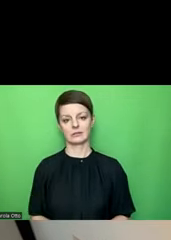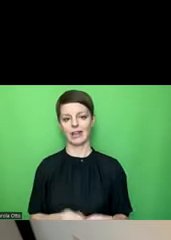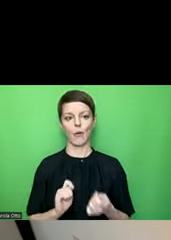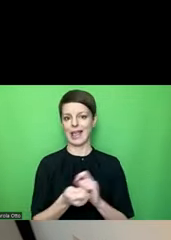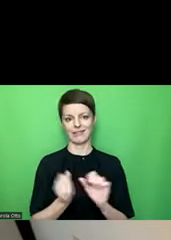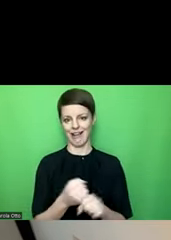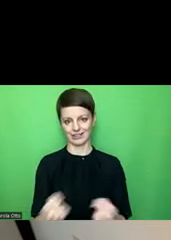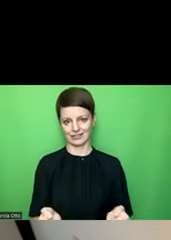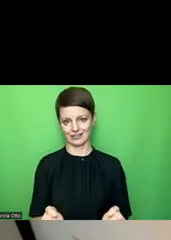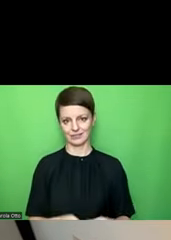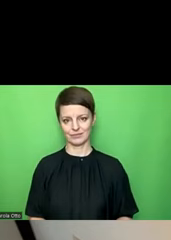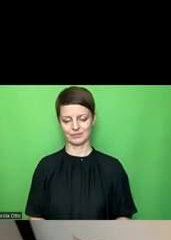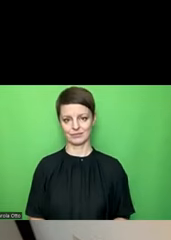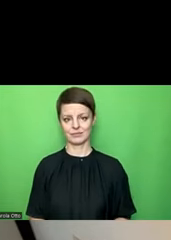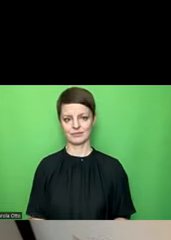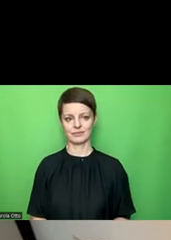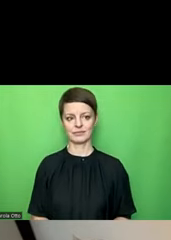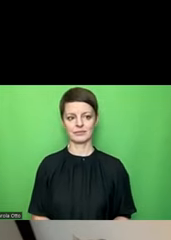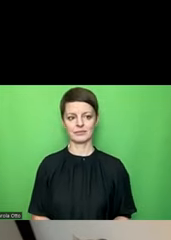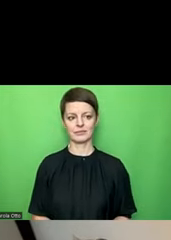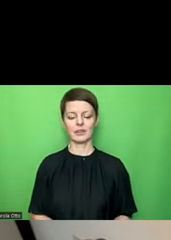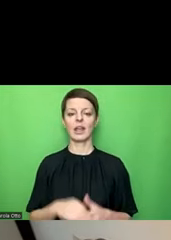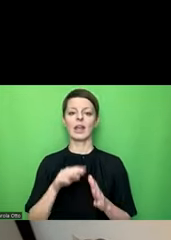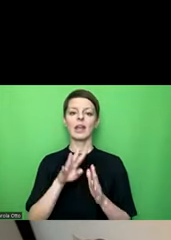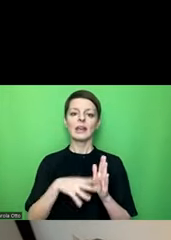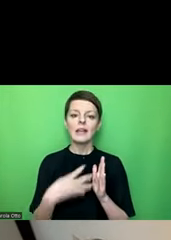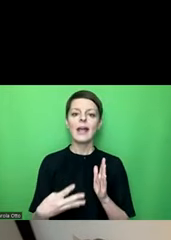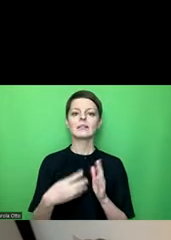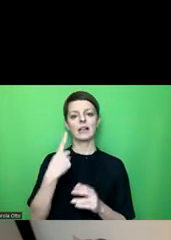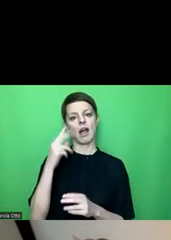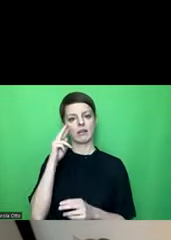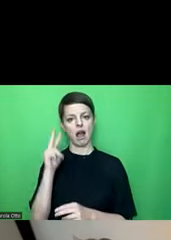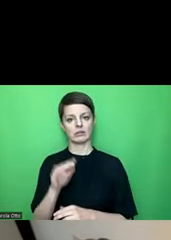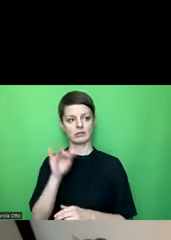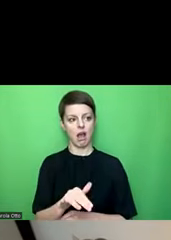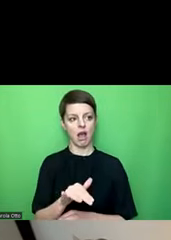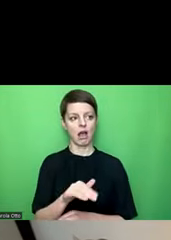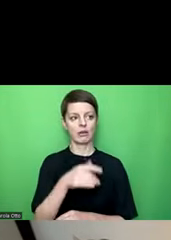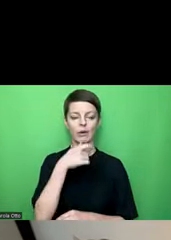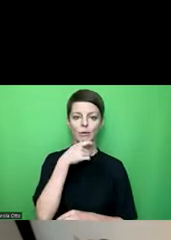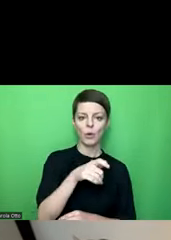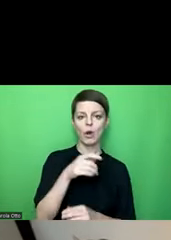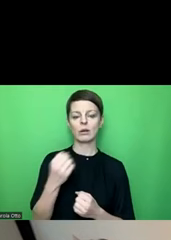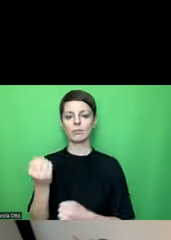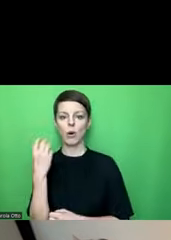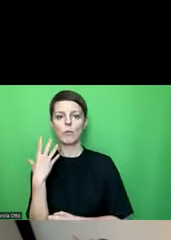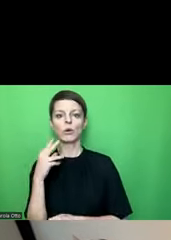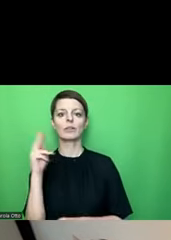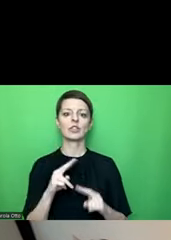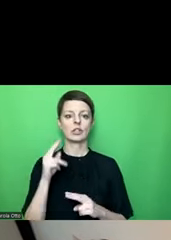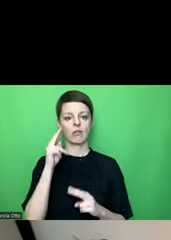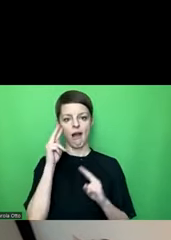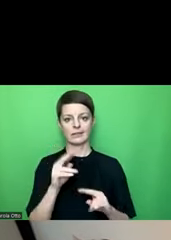Es gibt in Excel eigentlich nur eine Ansicht. Im Gegensatz zu bei Word und PowerPoint hatten wir verschiedene Ansichten